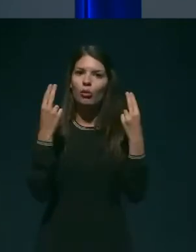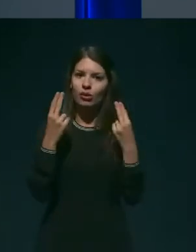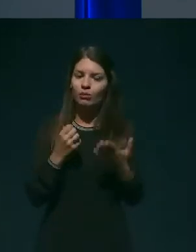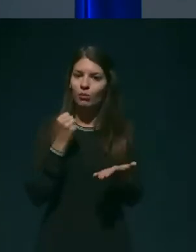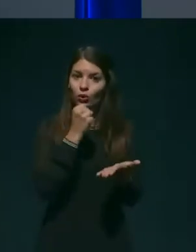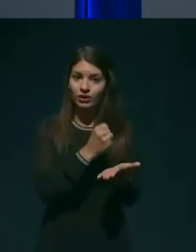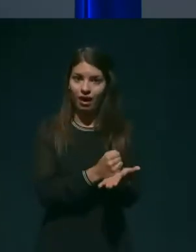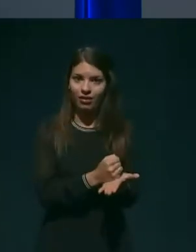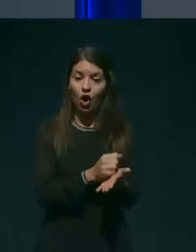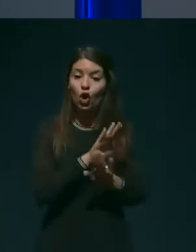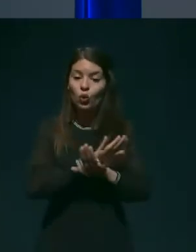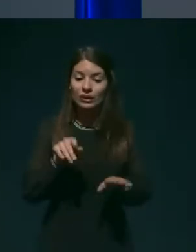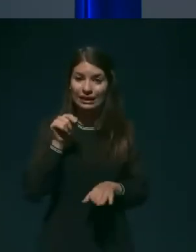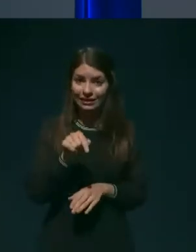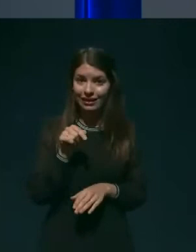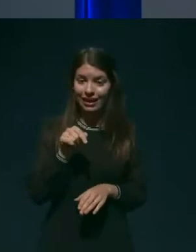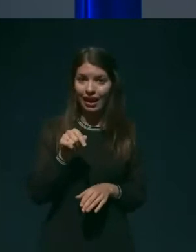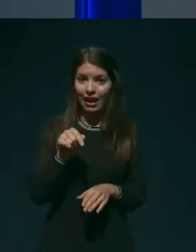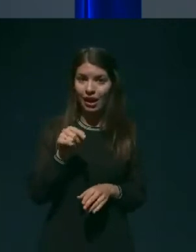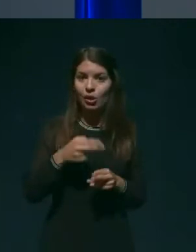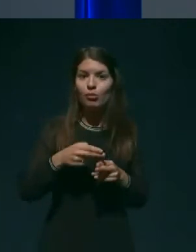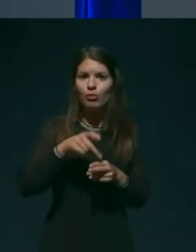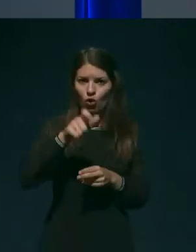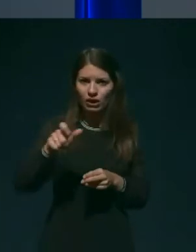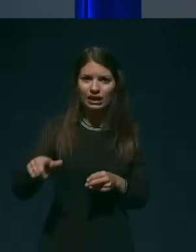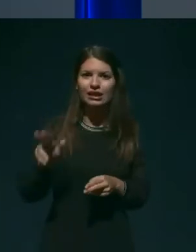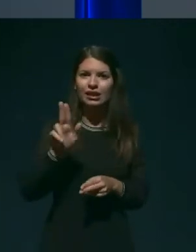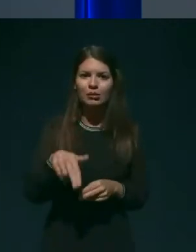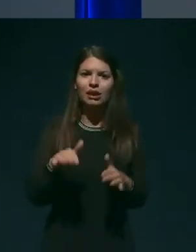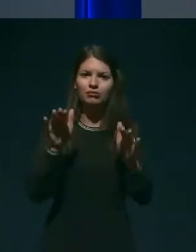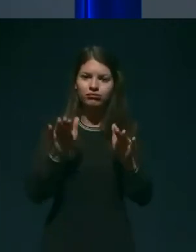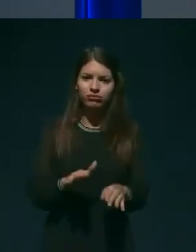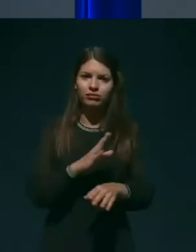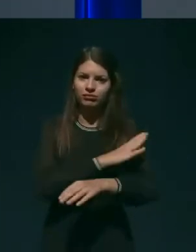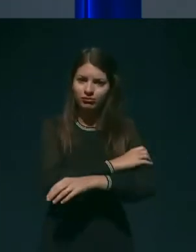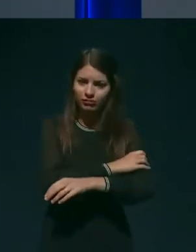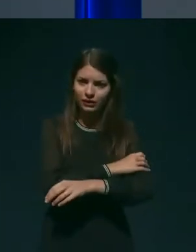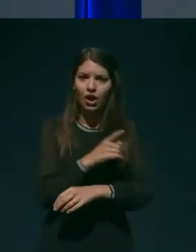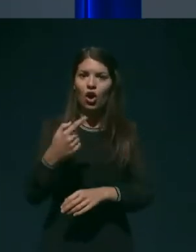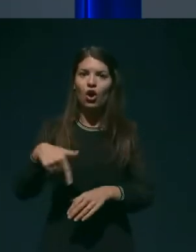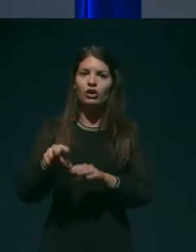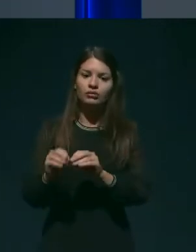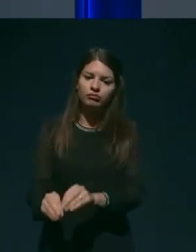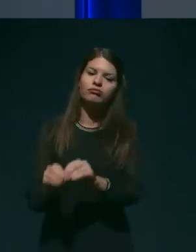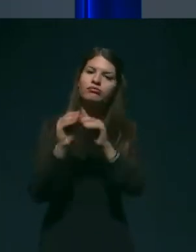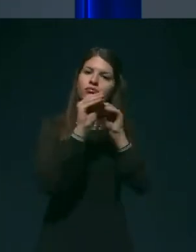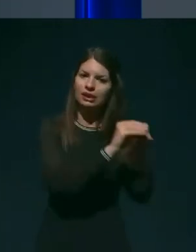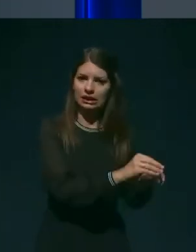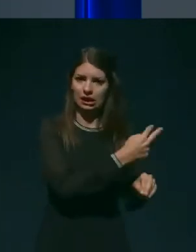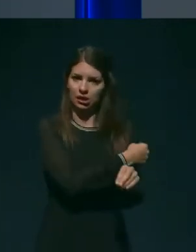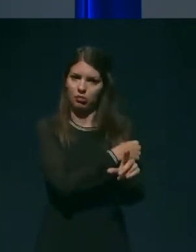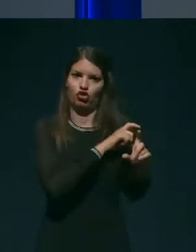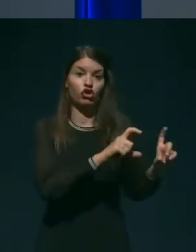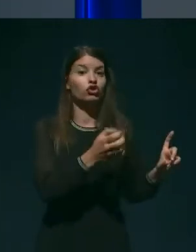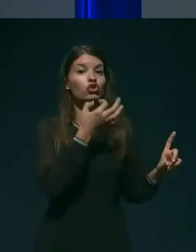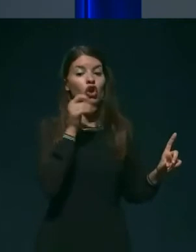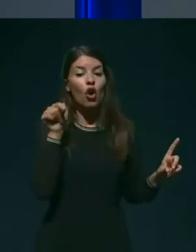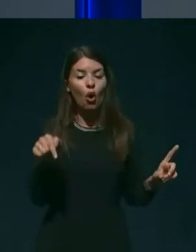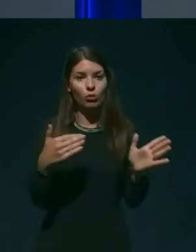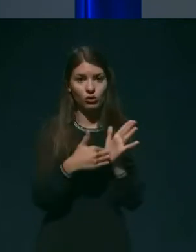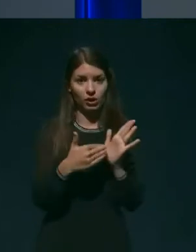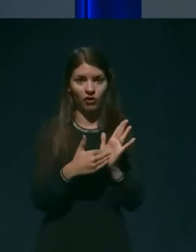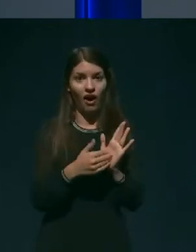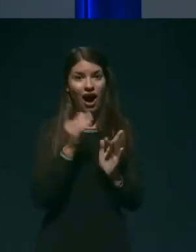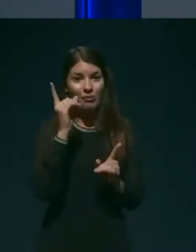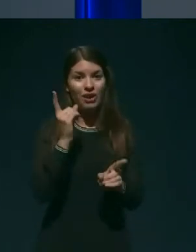vsi taki bojniki, ki so imeli padat saturacij in so podebovali bojnišnico, so bili premeščeni v bojnišnico, ampak tudi v bojnišnici izhod